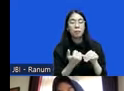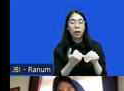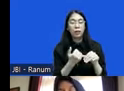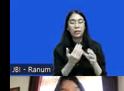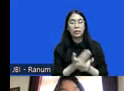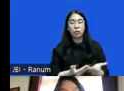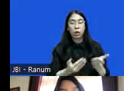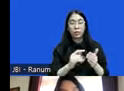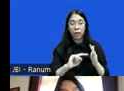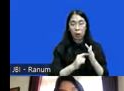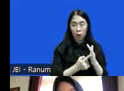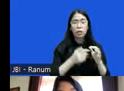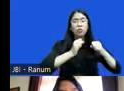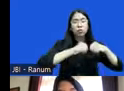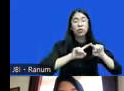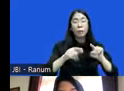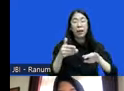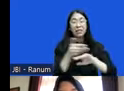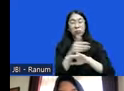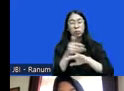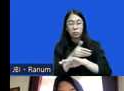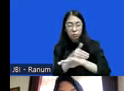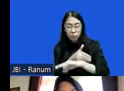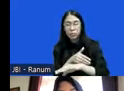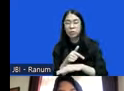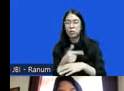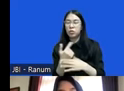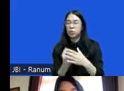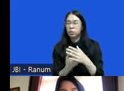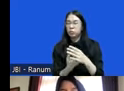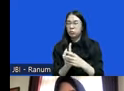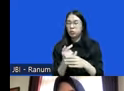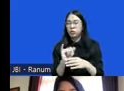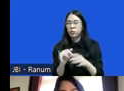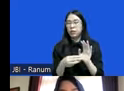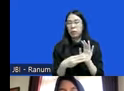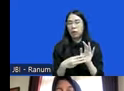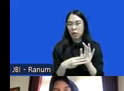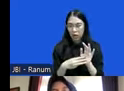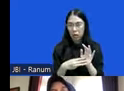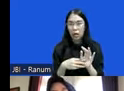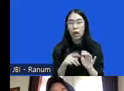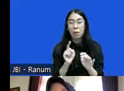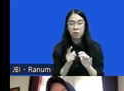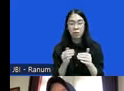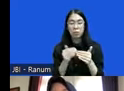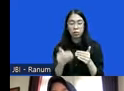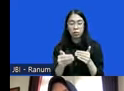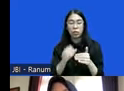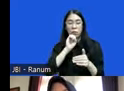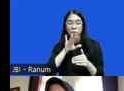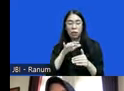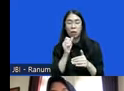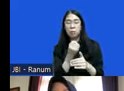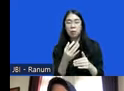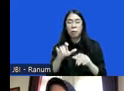setuju tapi kalimat yang sebelumnya menurut saya sangat menimbulkan persoalan ya kenapa kemudian harus disebutkan beberapa